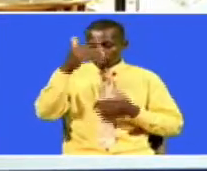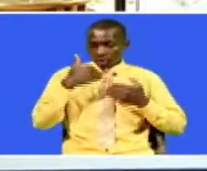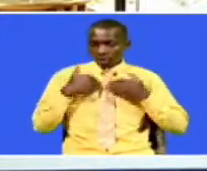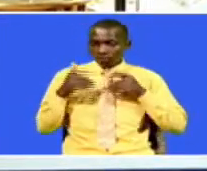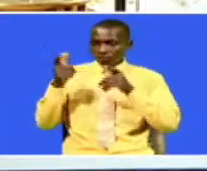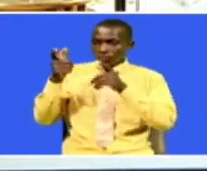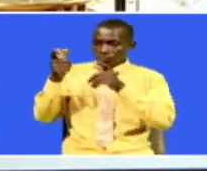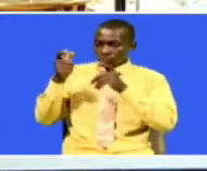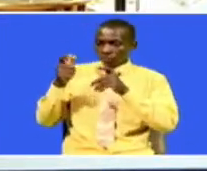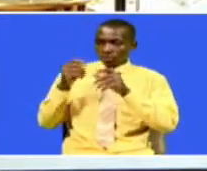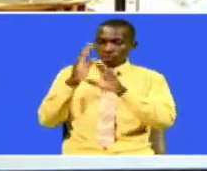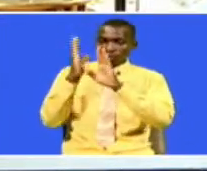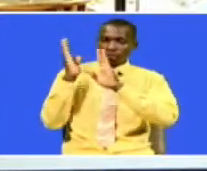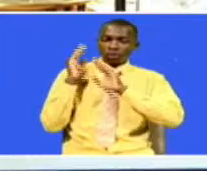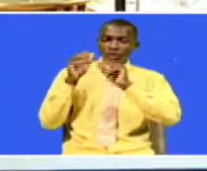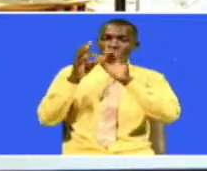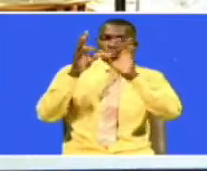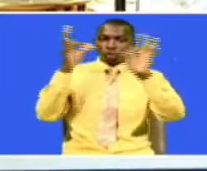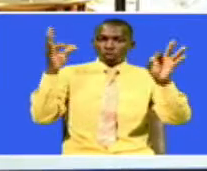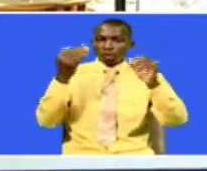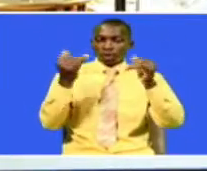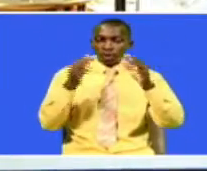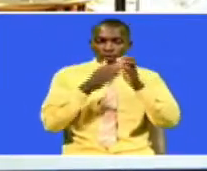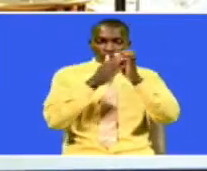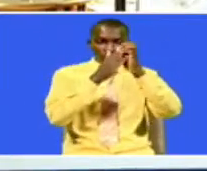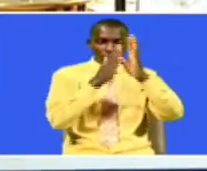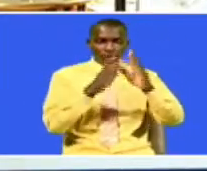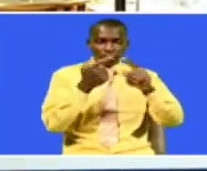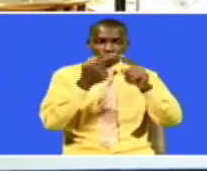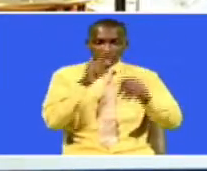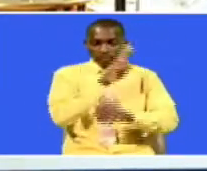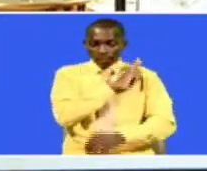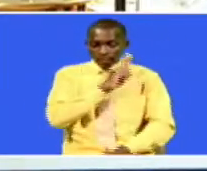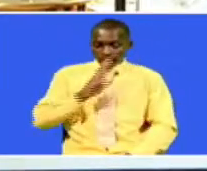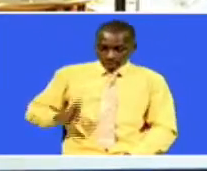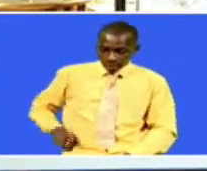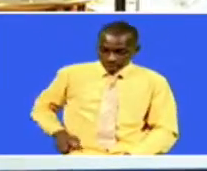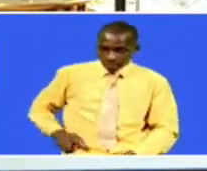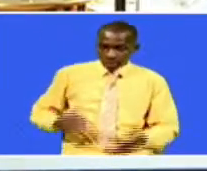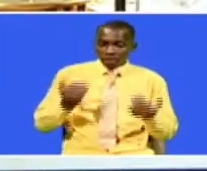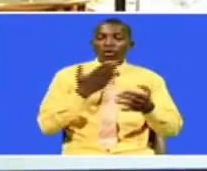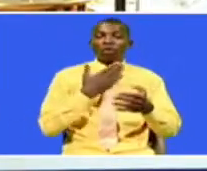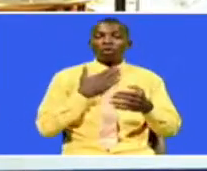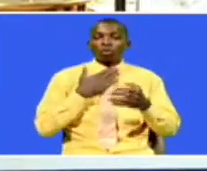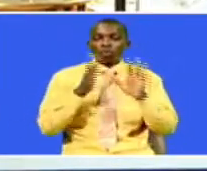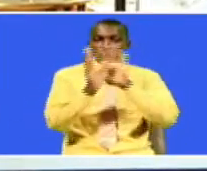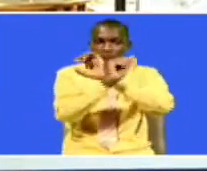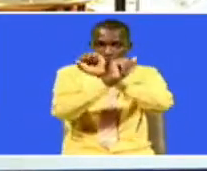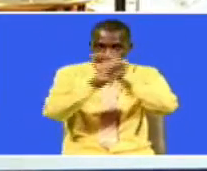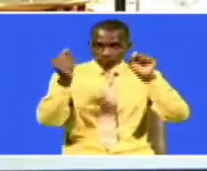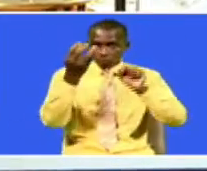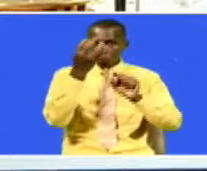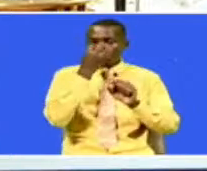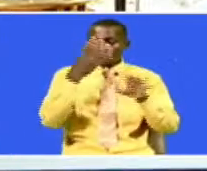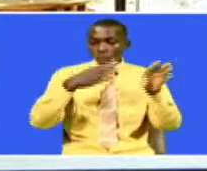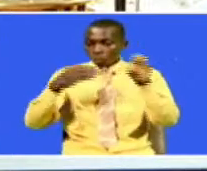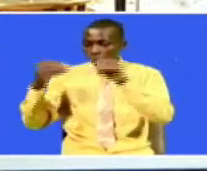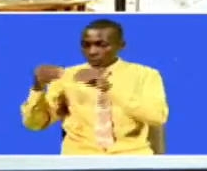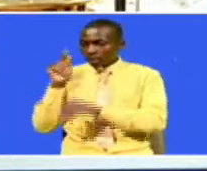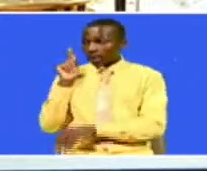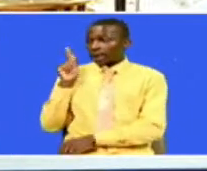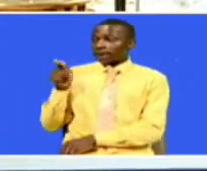usalama kwa muda mbrefu na sasa viongozi wa kidini kutoka iniohilo, wanamtaka Rice William Ruto kuzuru iniohilo